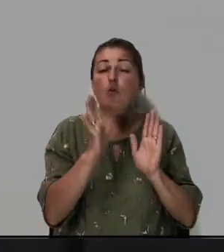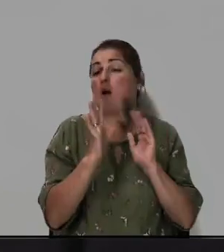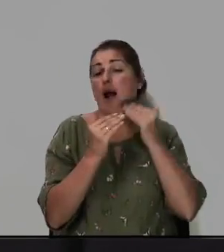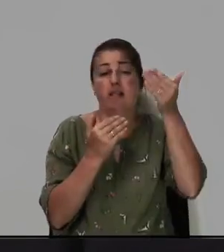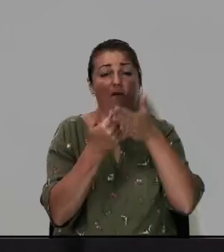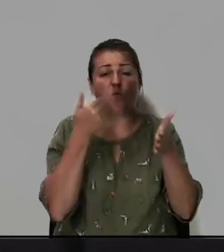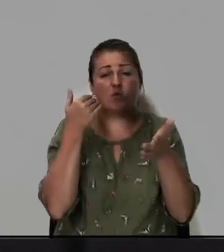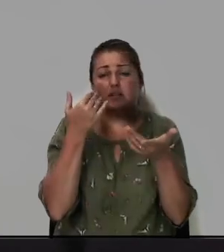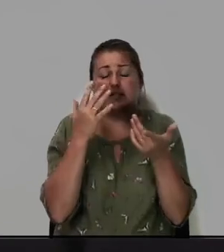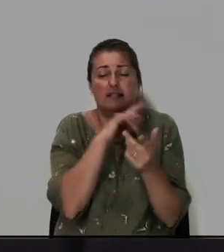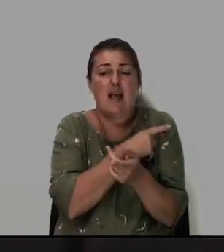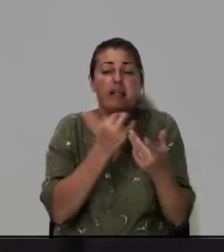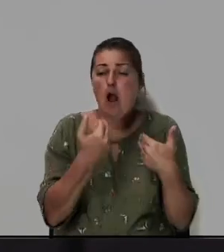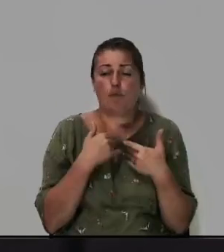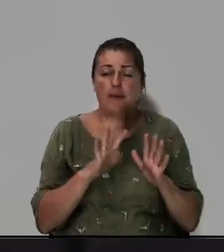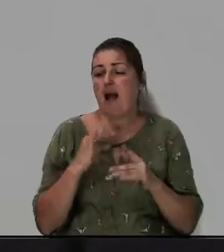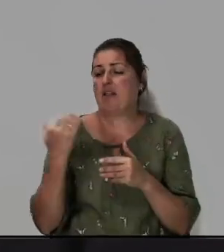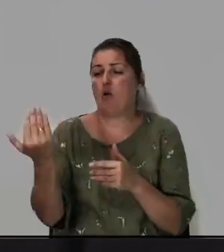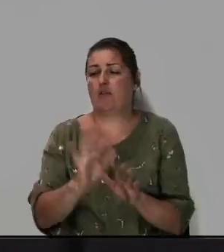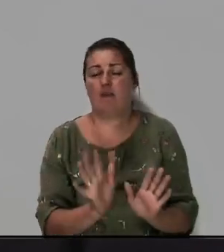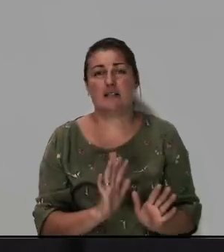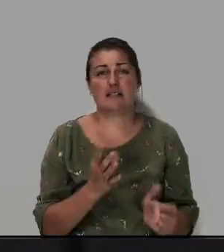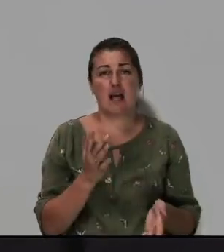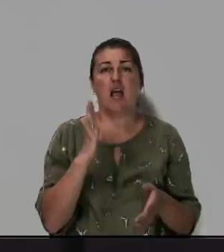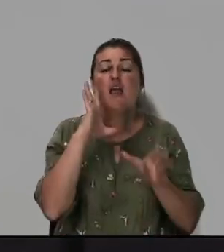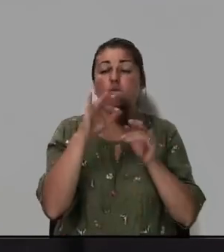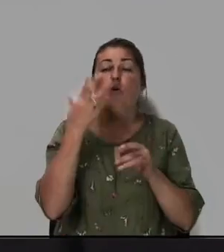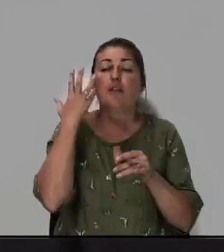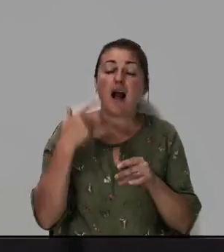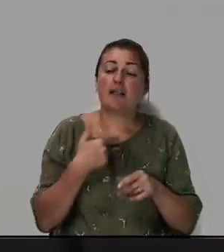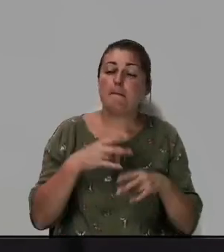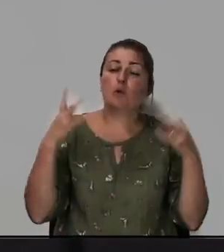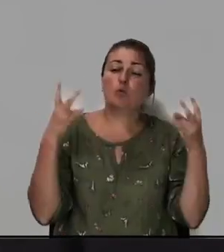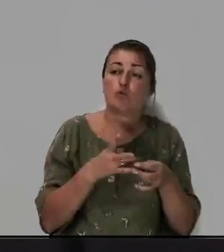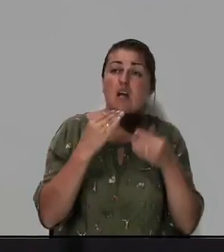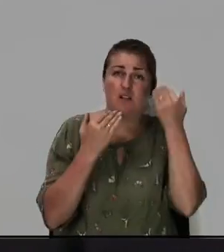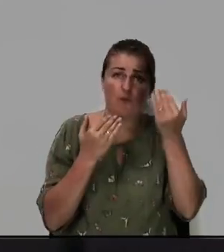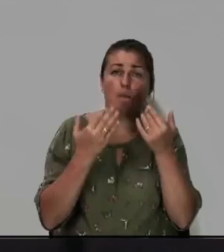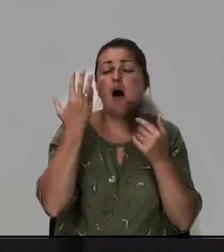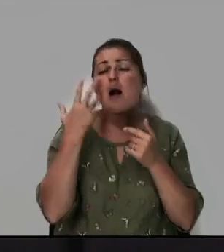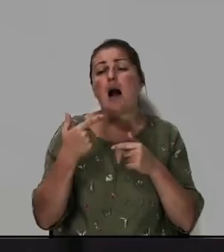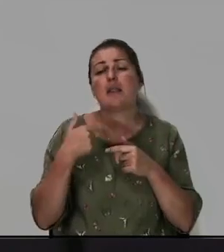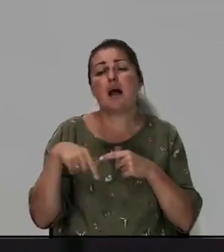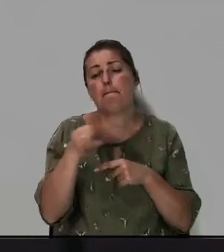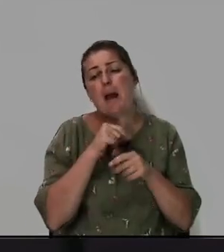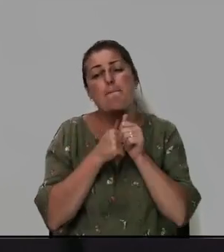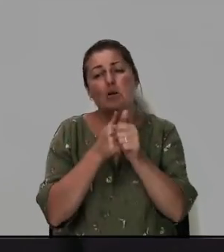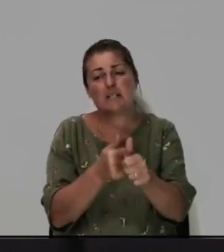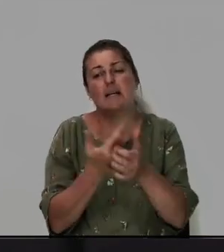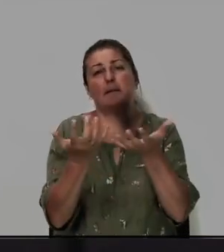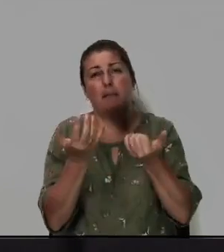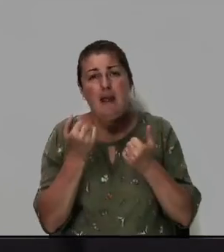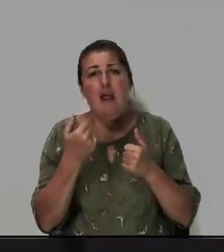исходит сила, не от меня и не от вас. И вот когда мы нуждаемся в Нем, когда мы последовали, приняли,